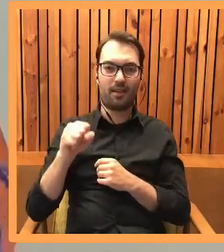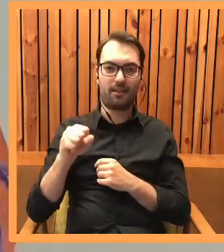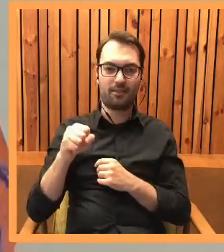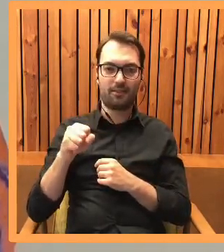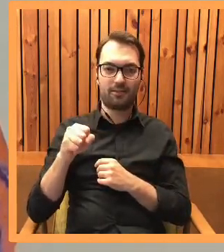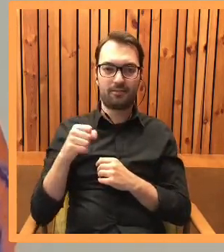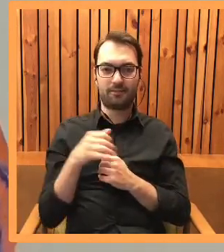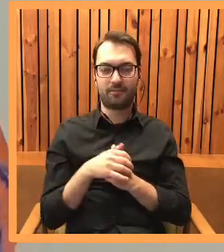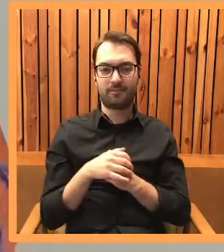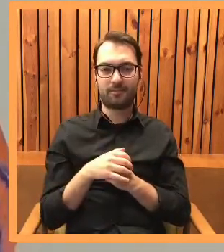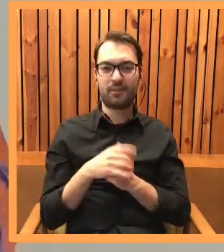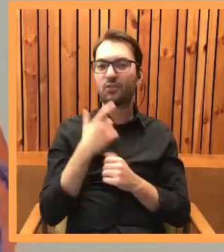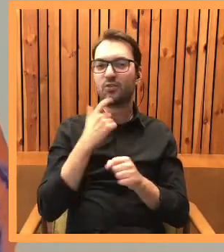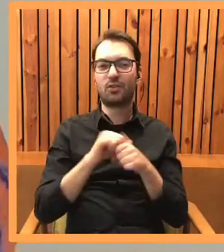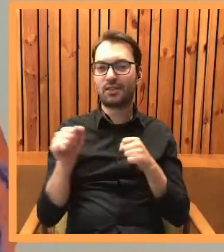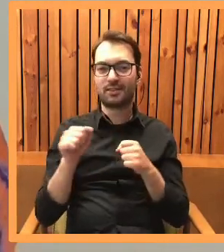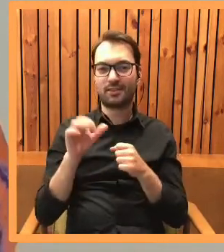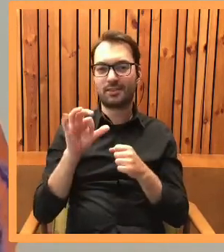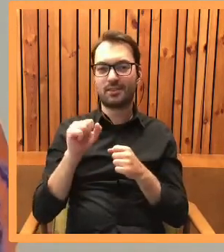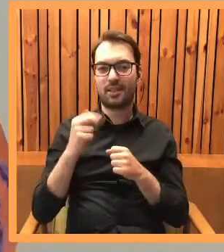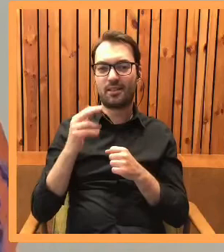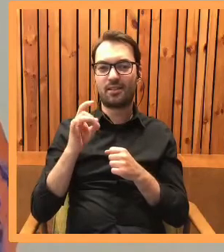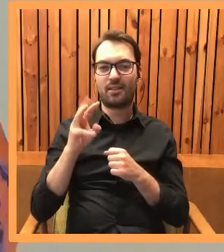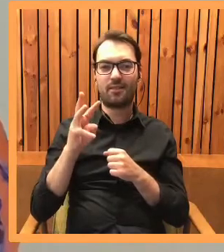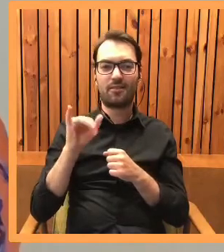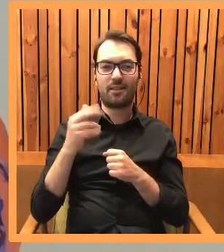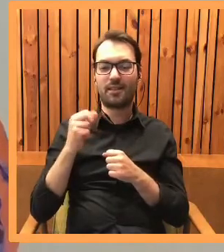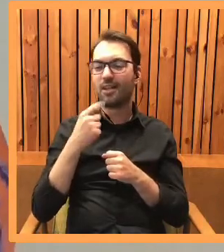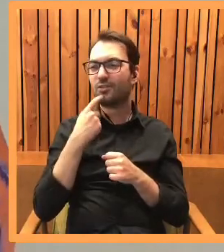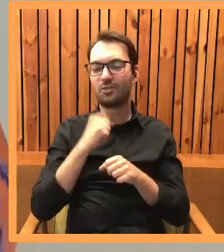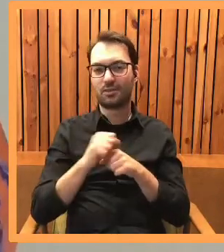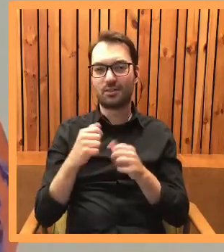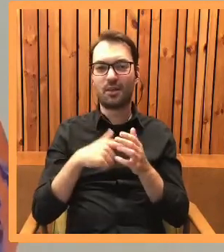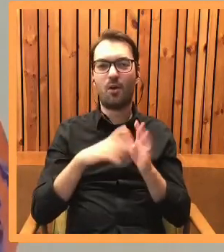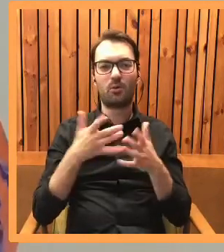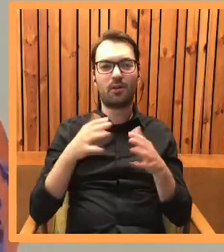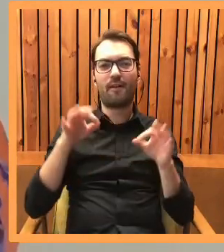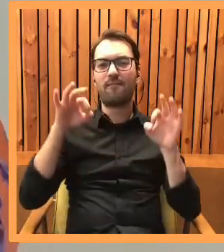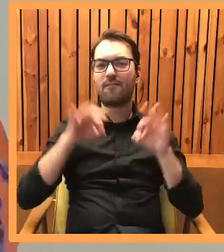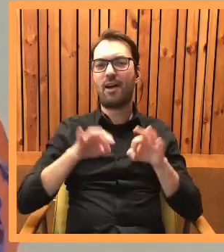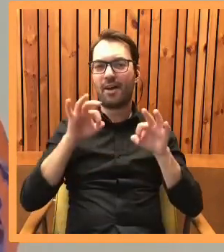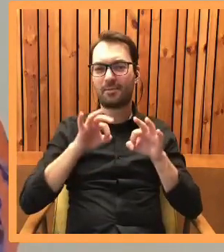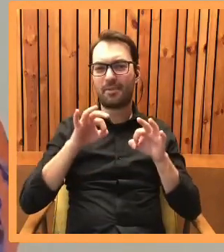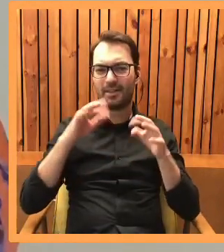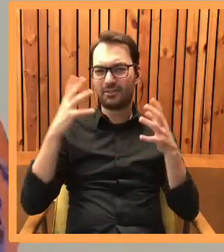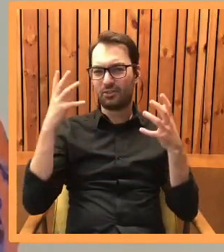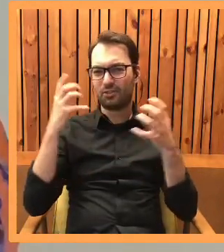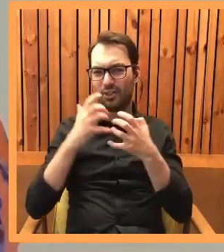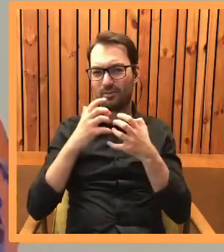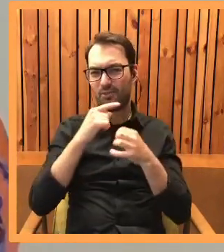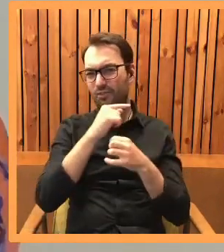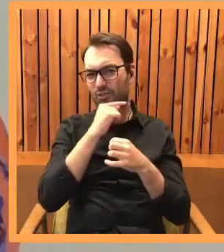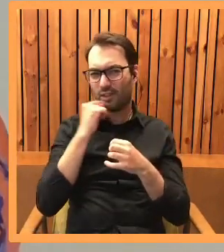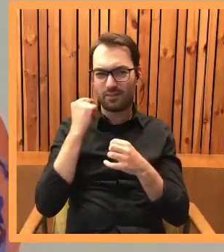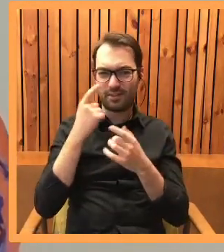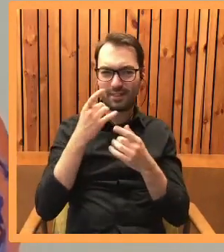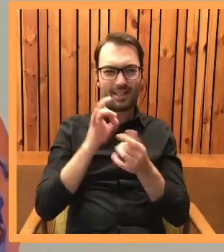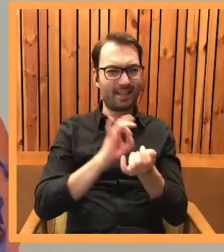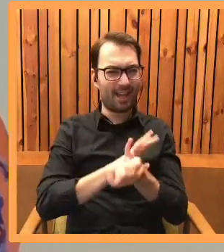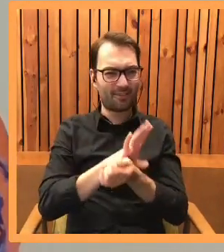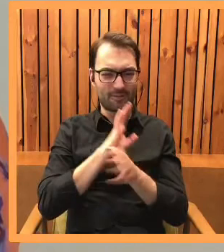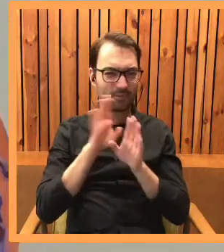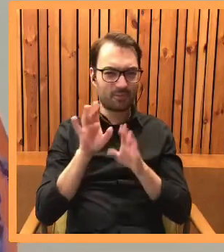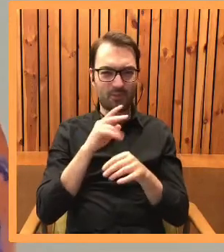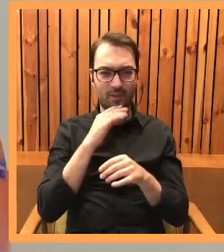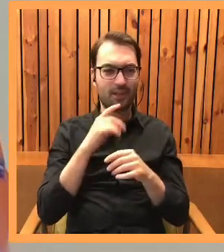Powiedzmy od razu, czym jest sangwina. Wykorzystajmy też ten moment. Chodziło o taką farbę, ciemny, czerwony, taki trochę krwisty